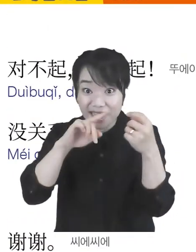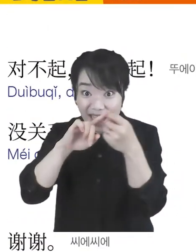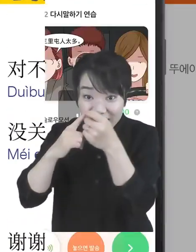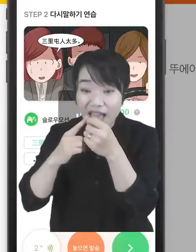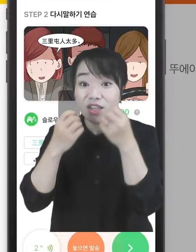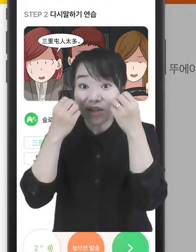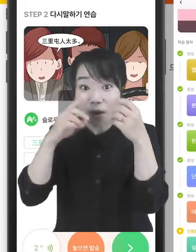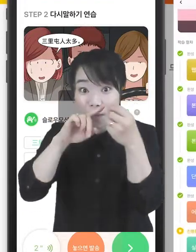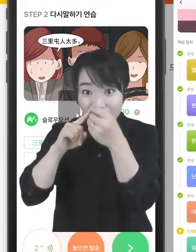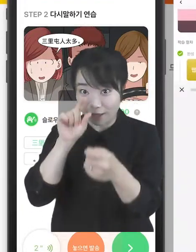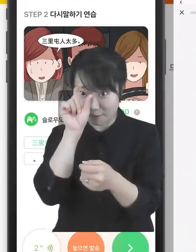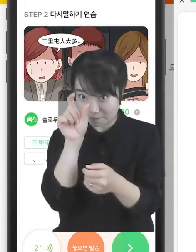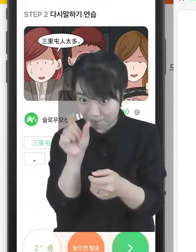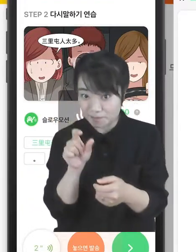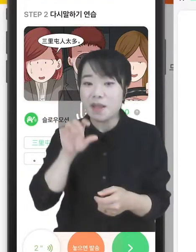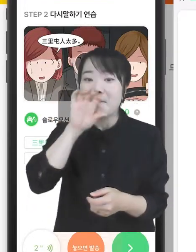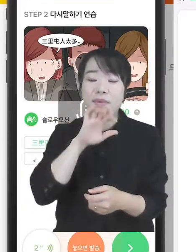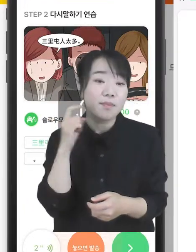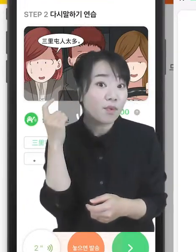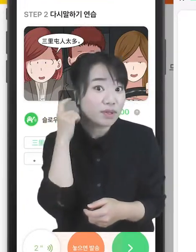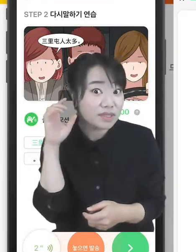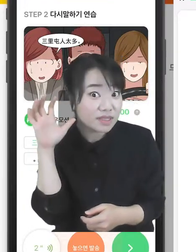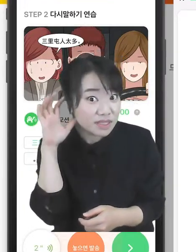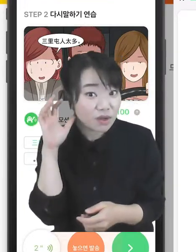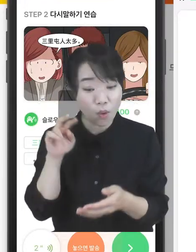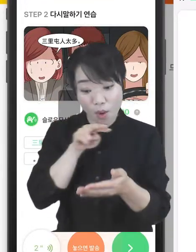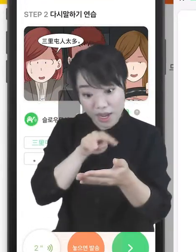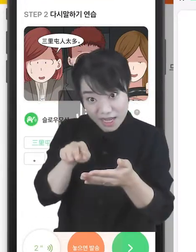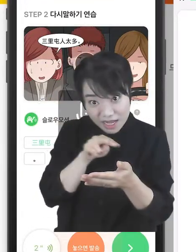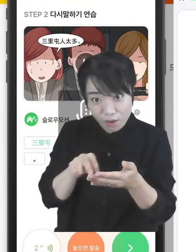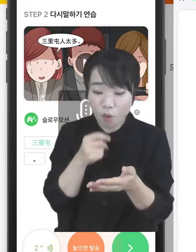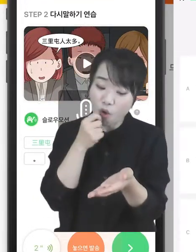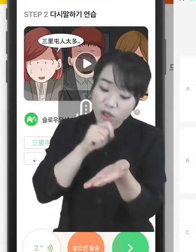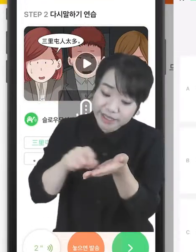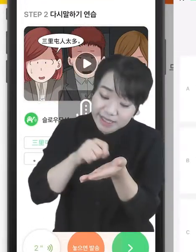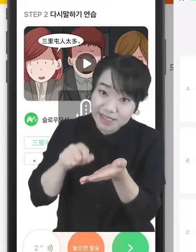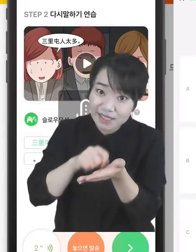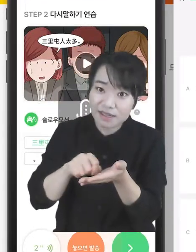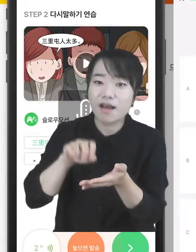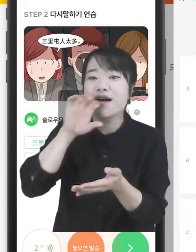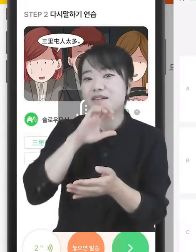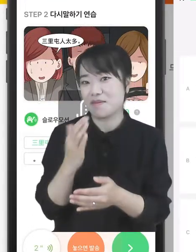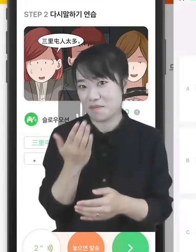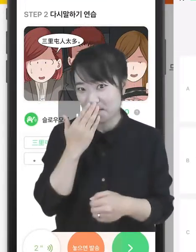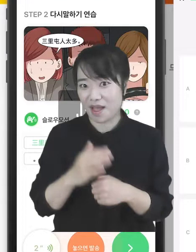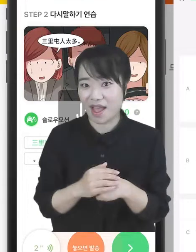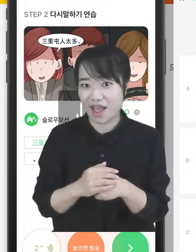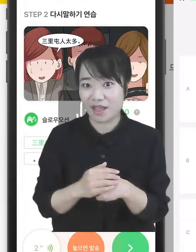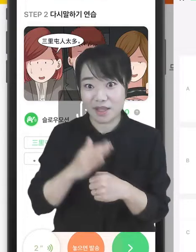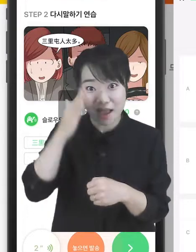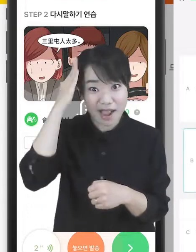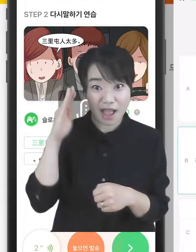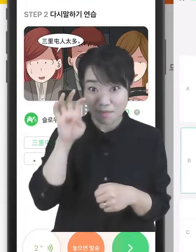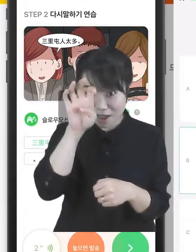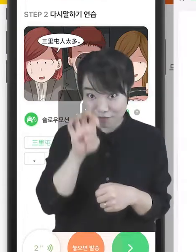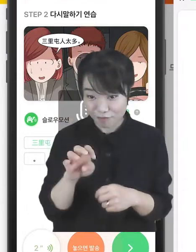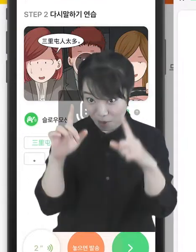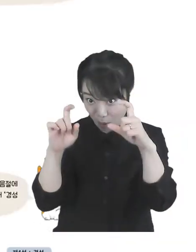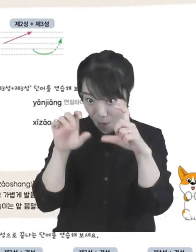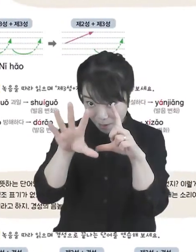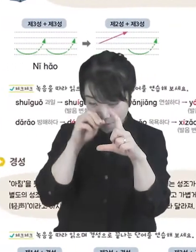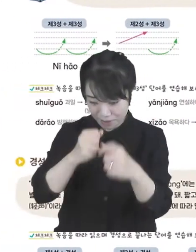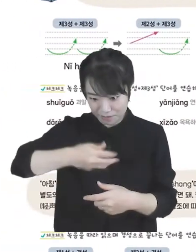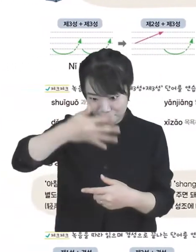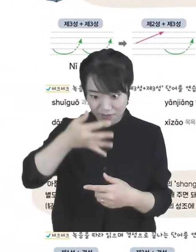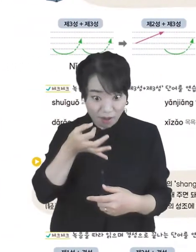이과의 새로 나온 단어입니다. 반복해서 듣고, 읽고, 써보면서 단어를 익혀보세요. QR코드, 앱으로 이동해 발음